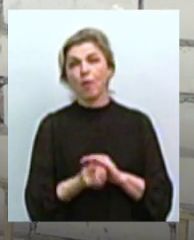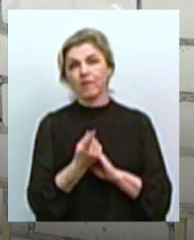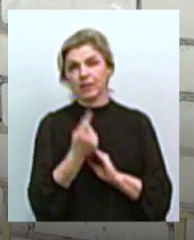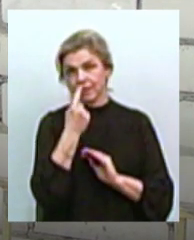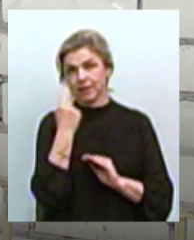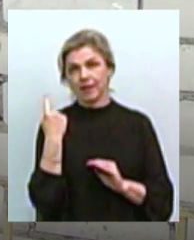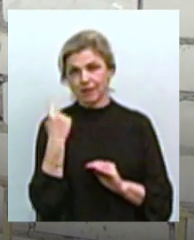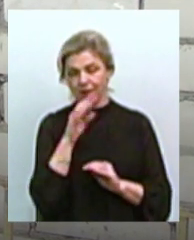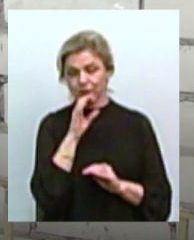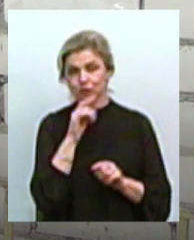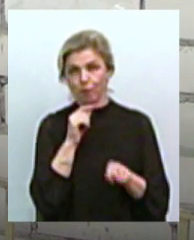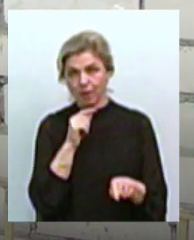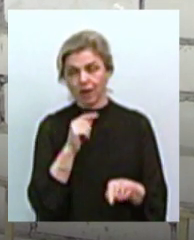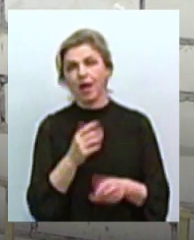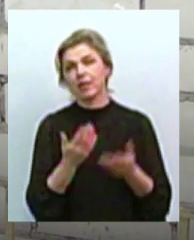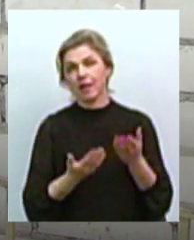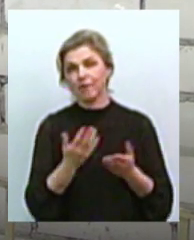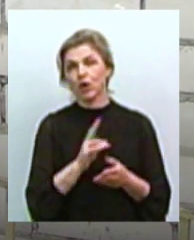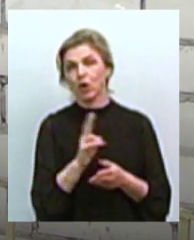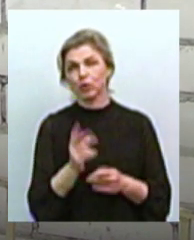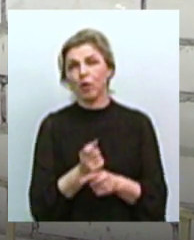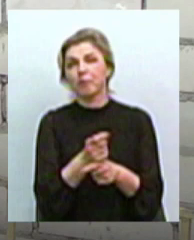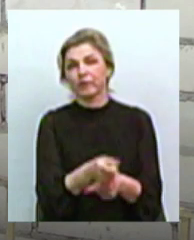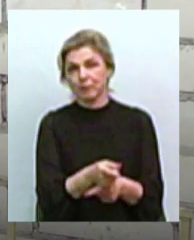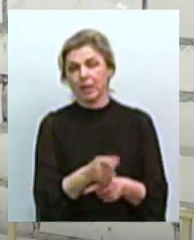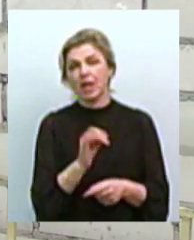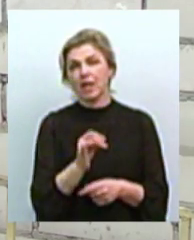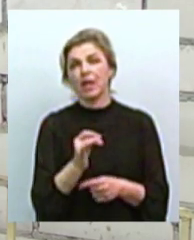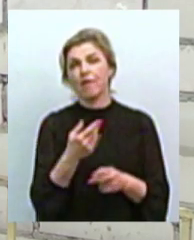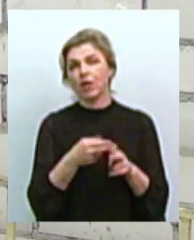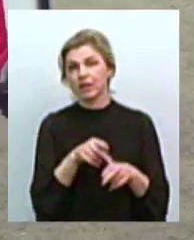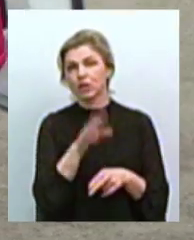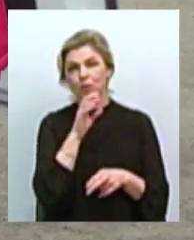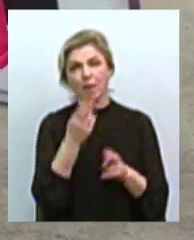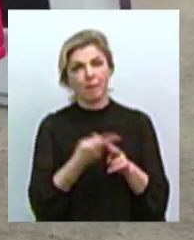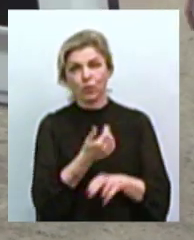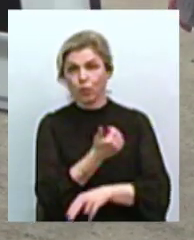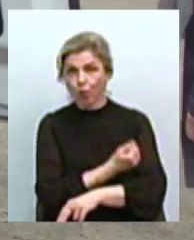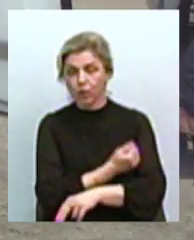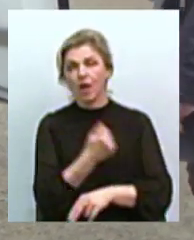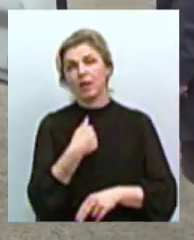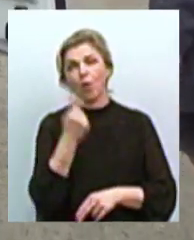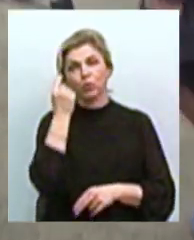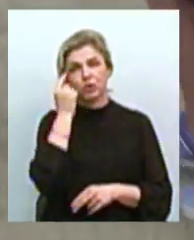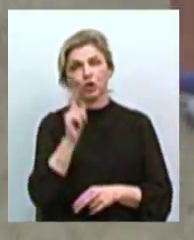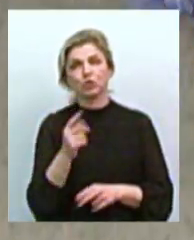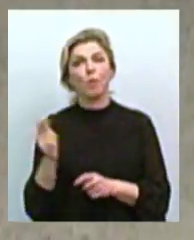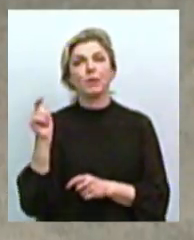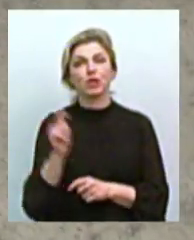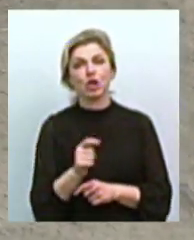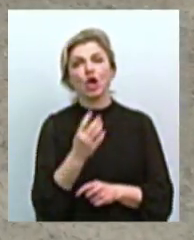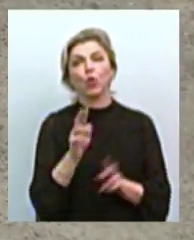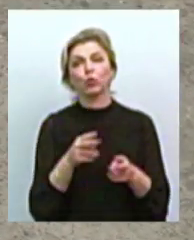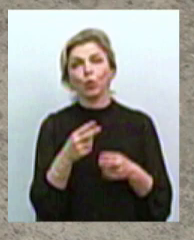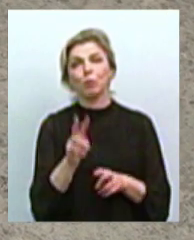Ця з'явилася нещодавно, напевно, хтось підкинув. І оскільки вона не стерилізована, я дізналася, що приїжджає клуб 4 лапи.